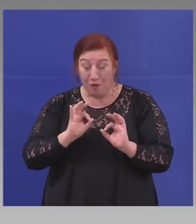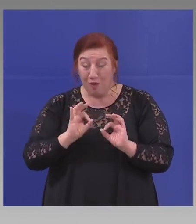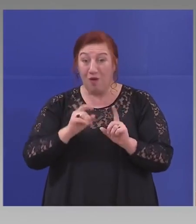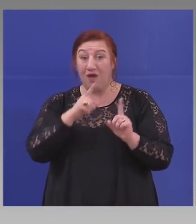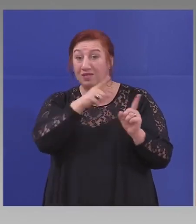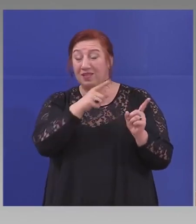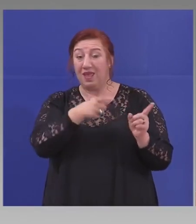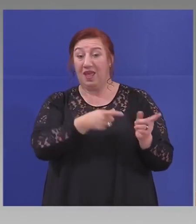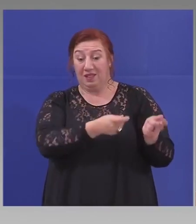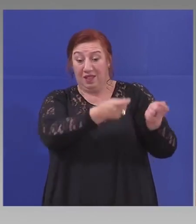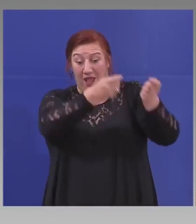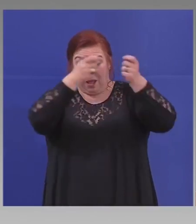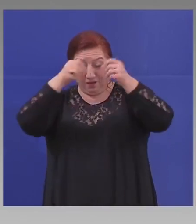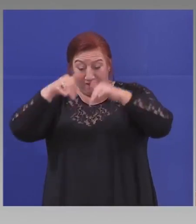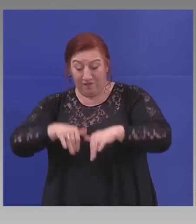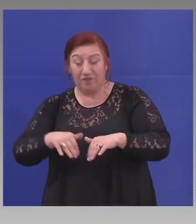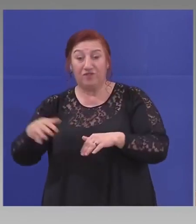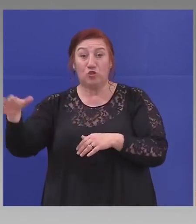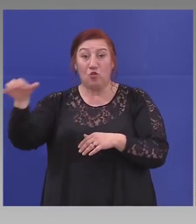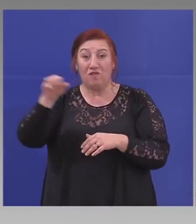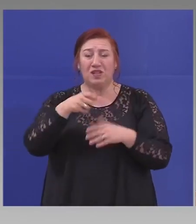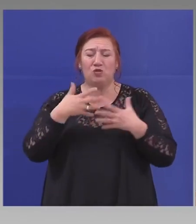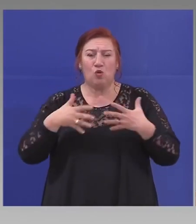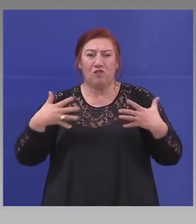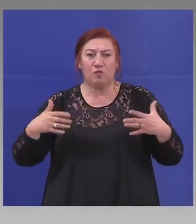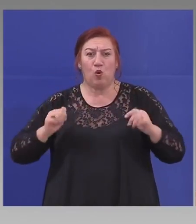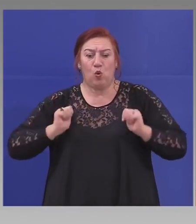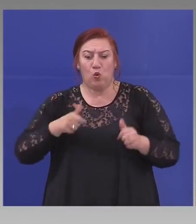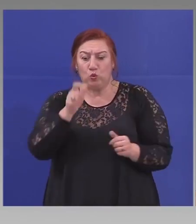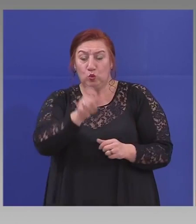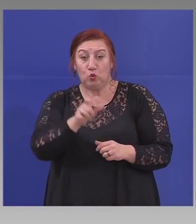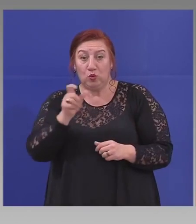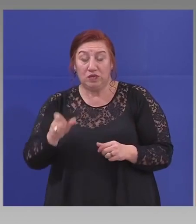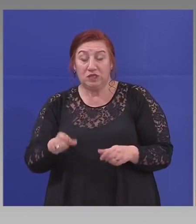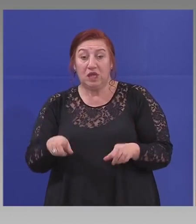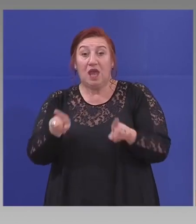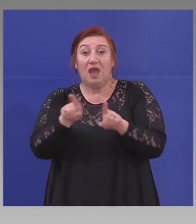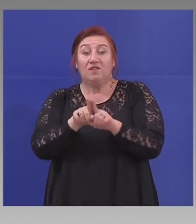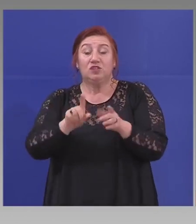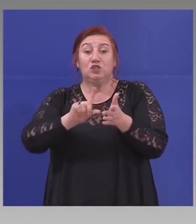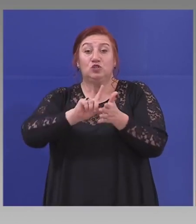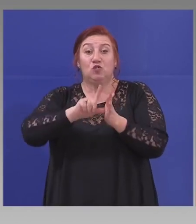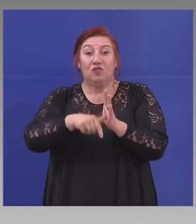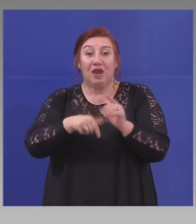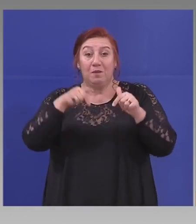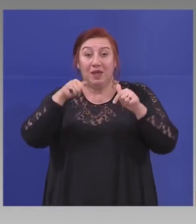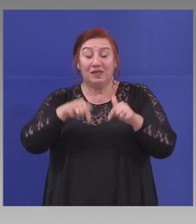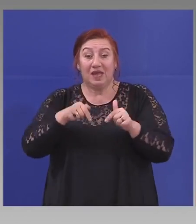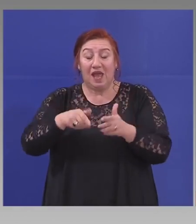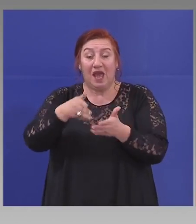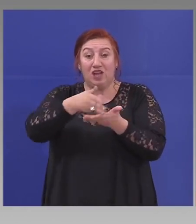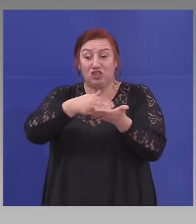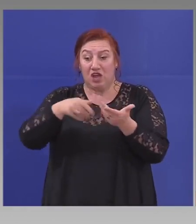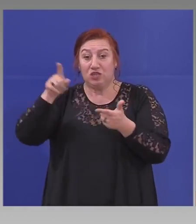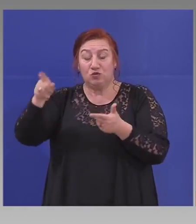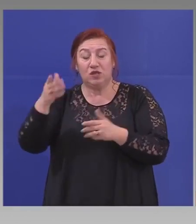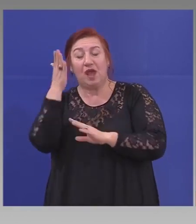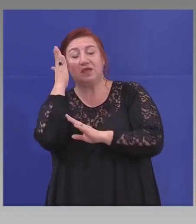толкова туристи и в същото време да ги докарали сега и на Лъвов мост част от тях в хотела. Сега